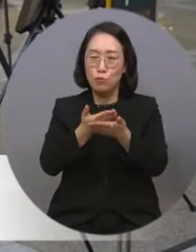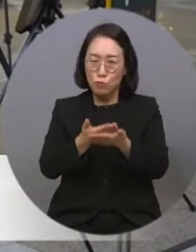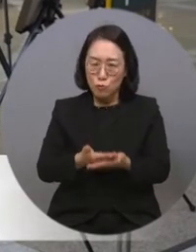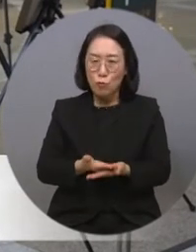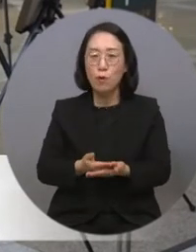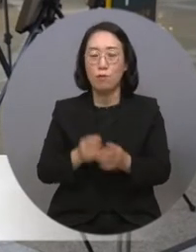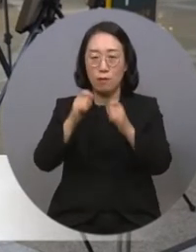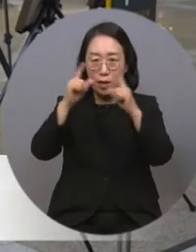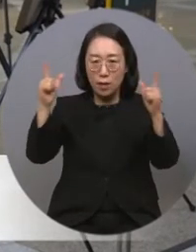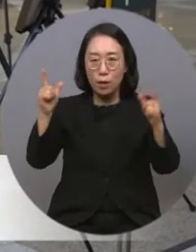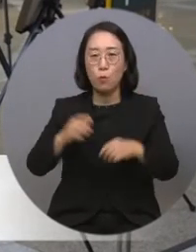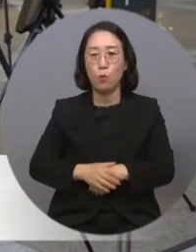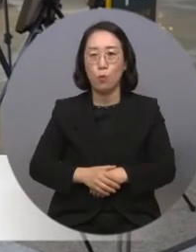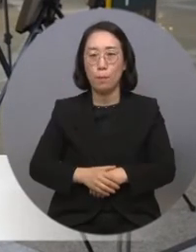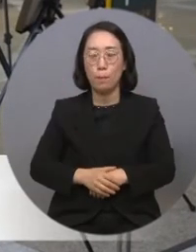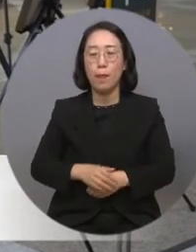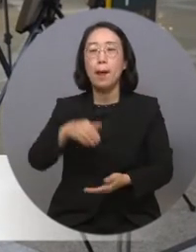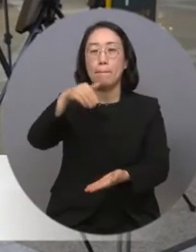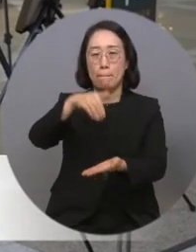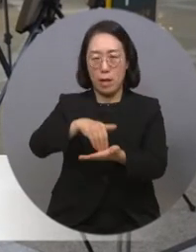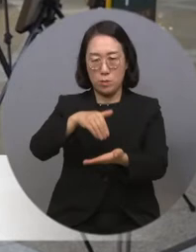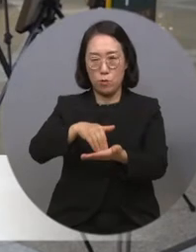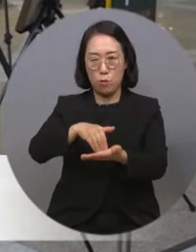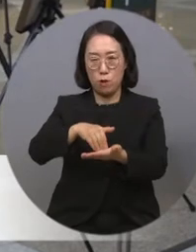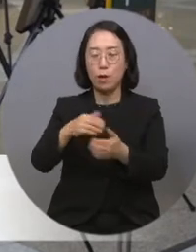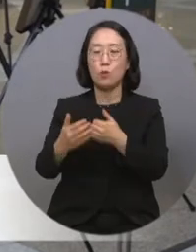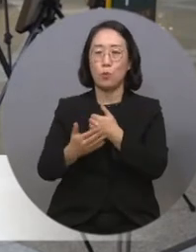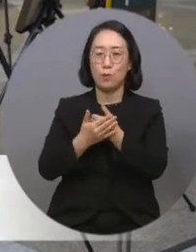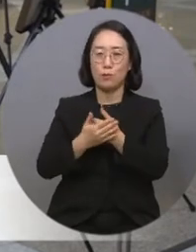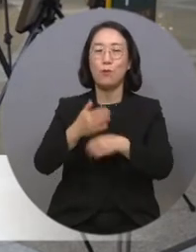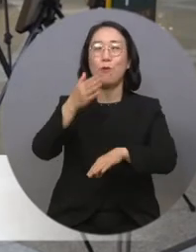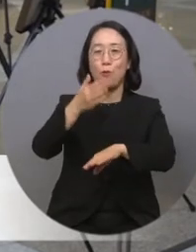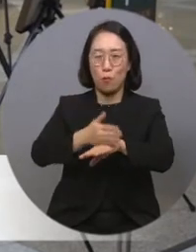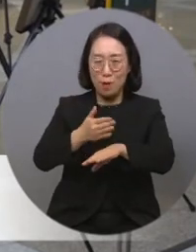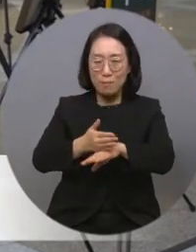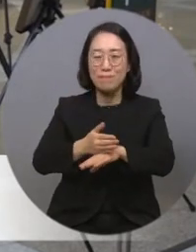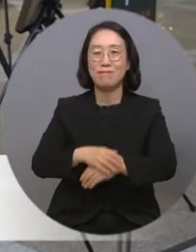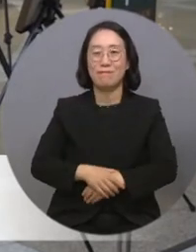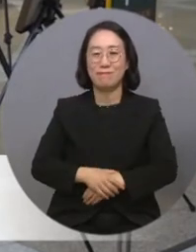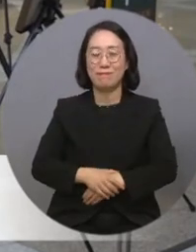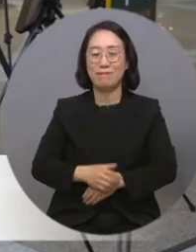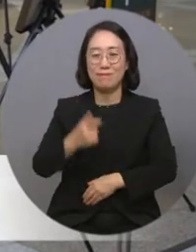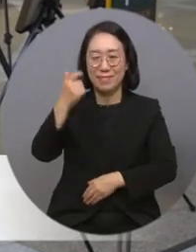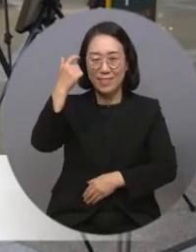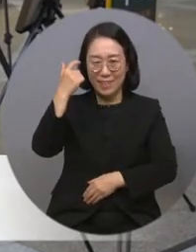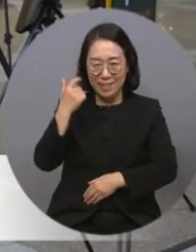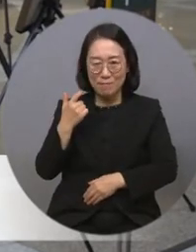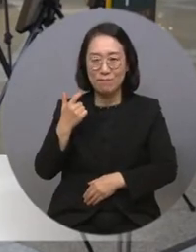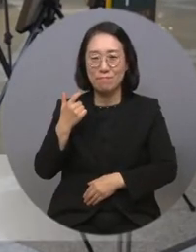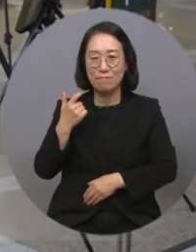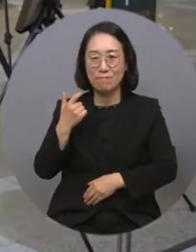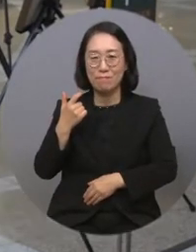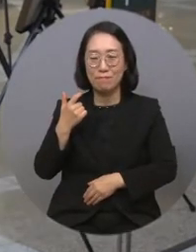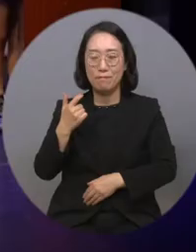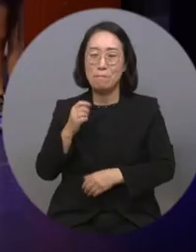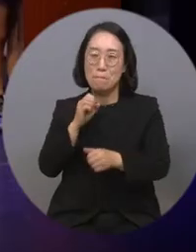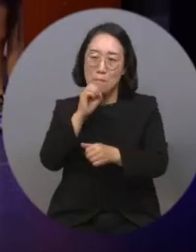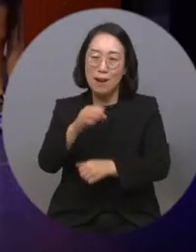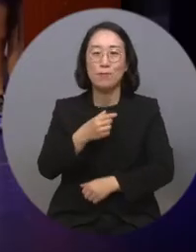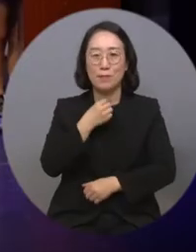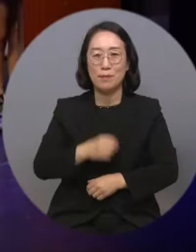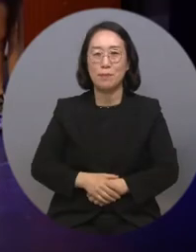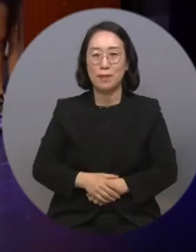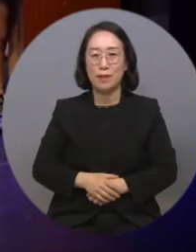깨닫고 느끼고 반성하게 해줘서 고맙다라는 말을 몰래 하고 싶습니다.